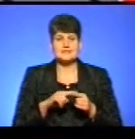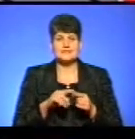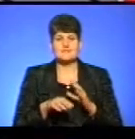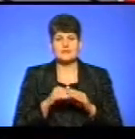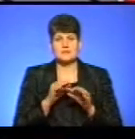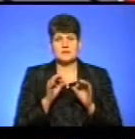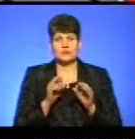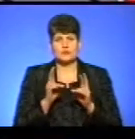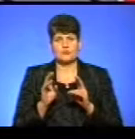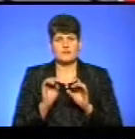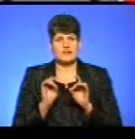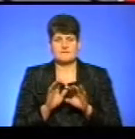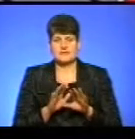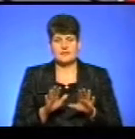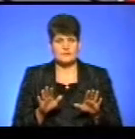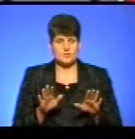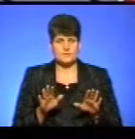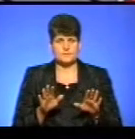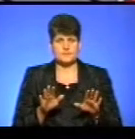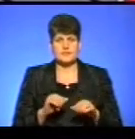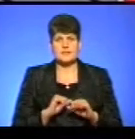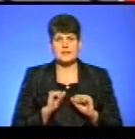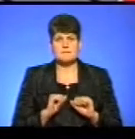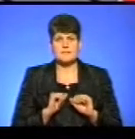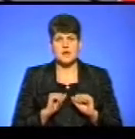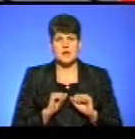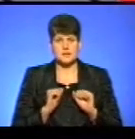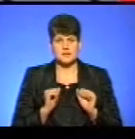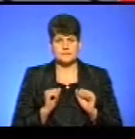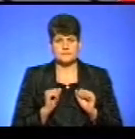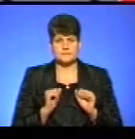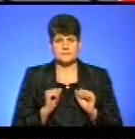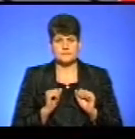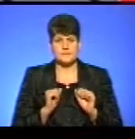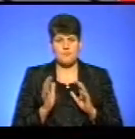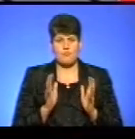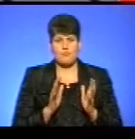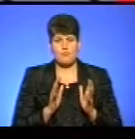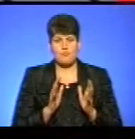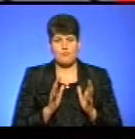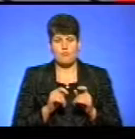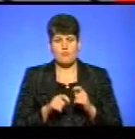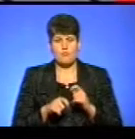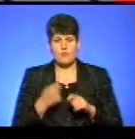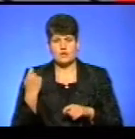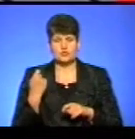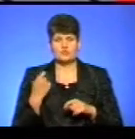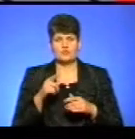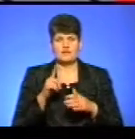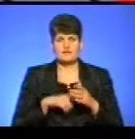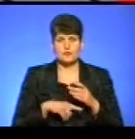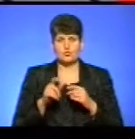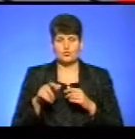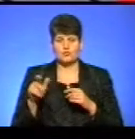ніколи нікому не віддамо. Разом з тим, намагання похитнути віру людей в цей вибір,